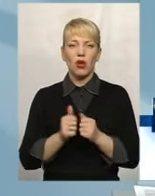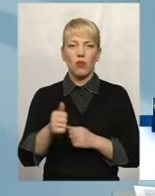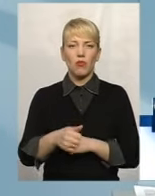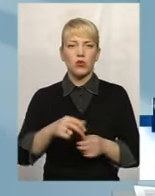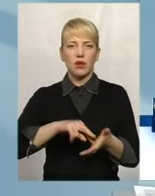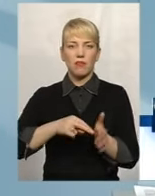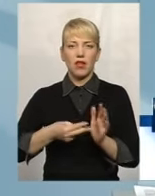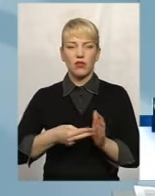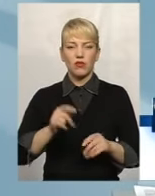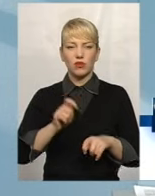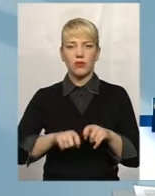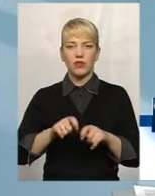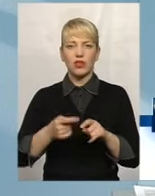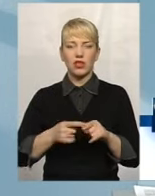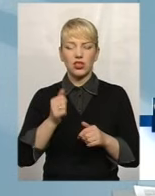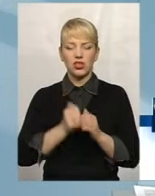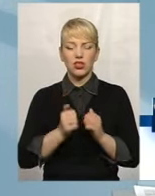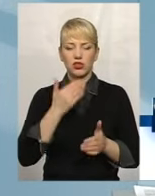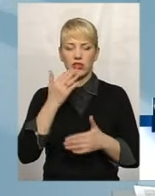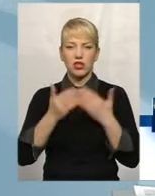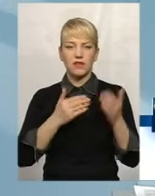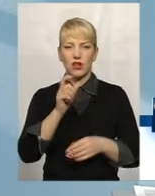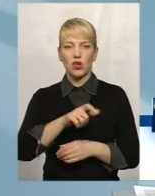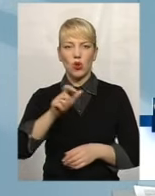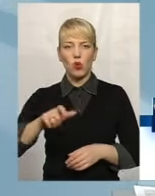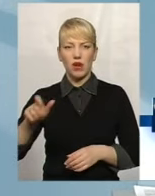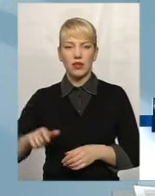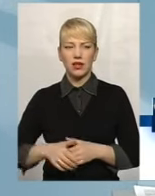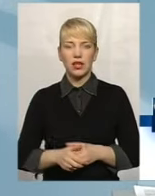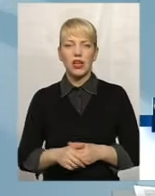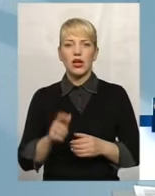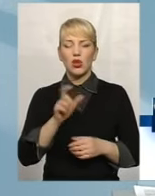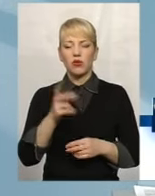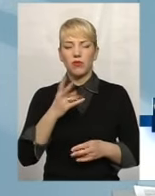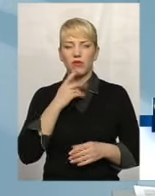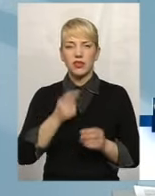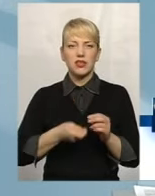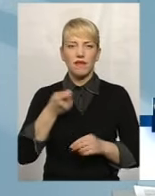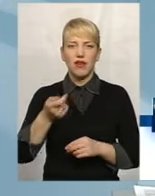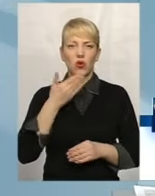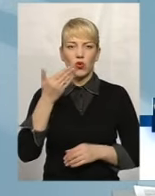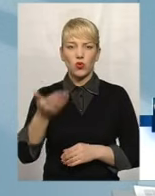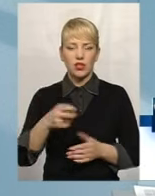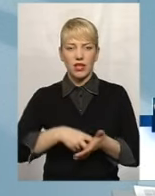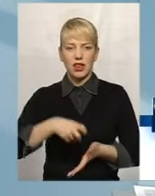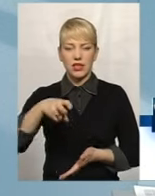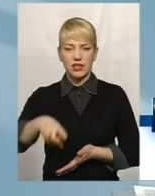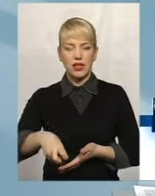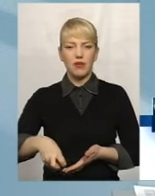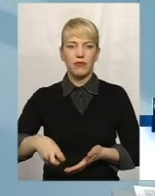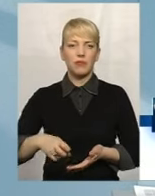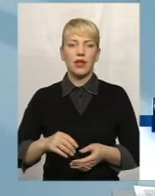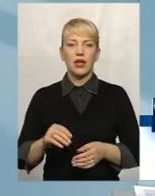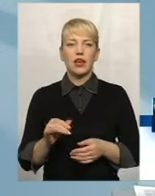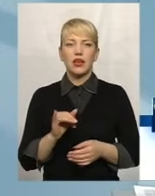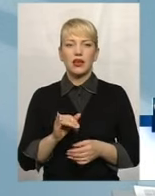найчастіше вони проводяться іменно за зверненнями громадян. Вони мають звернутися як листами письмовими звернення в